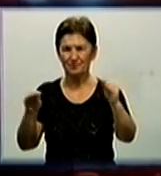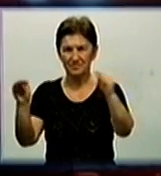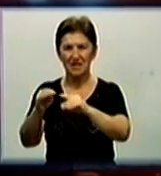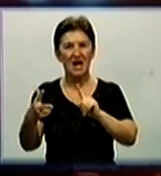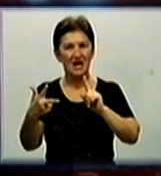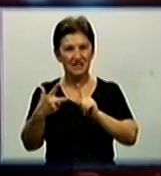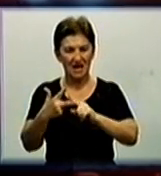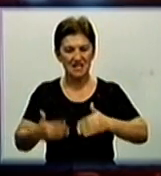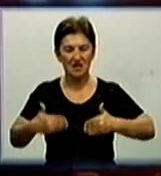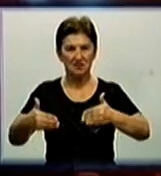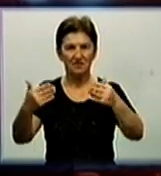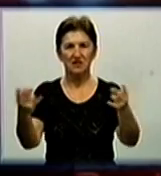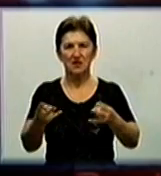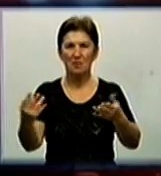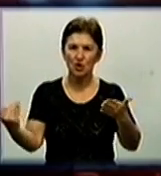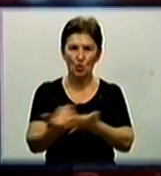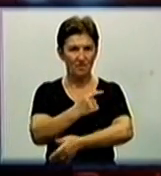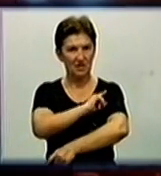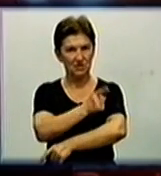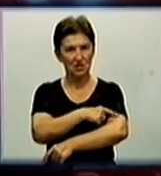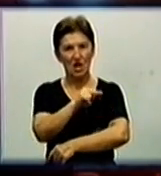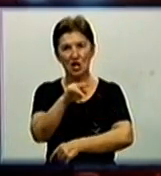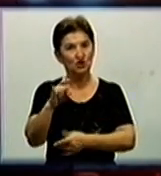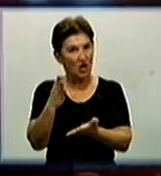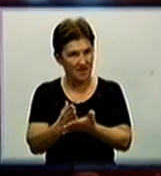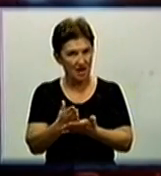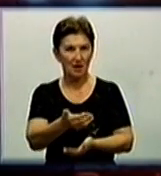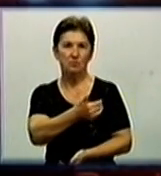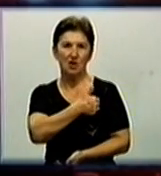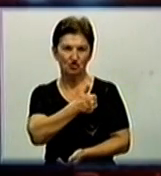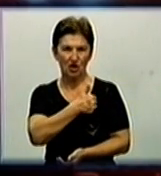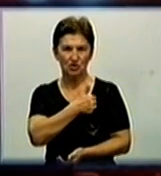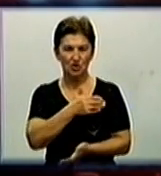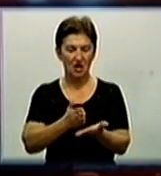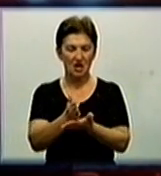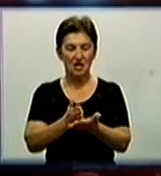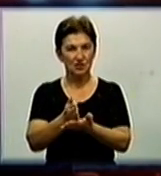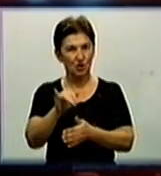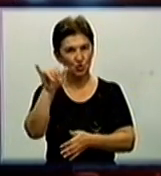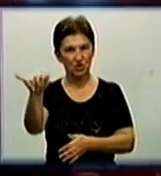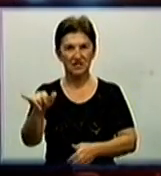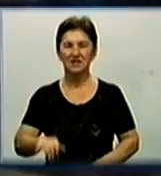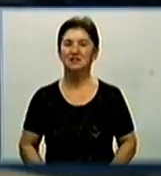мобілізації потребує нових сил. Чи є бажаючі служити з Кіровоградщини – далі у сюжеті Інни Примак.